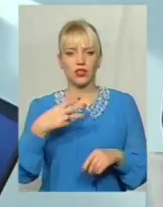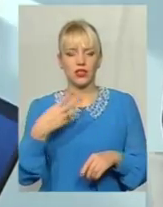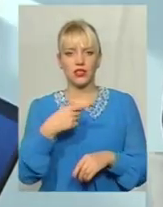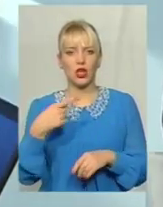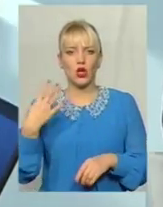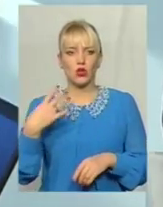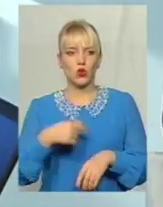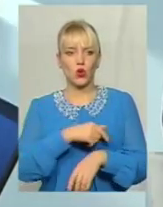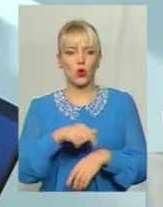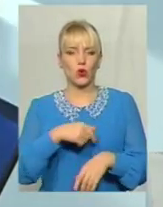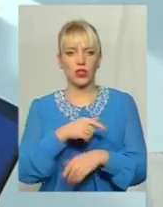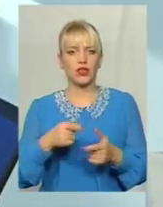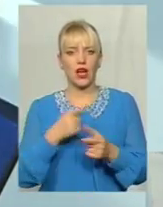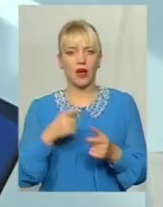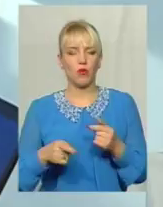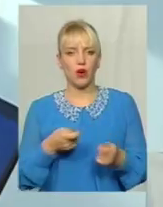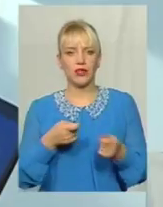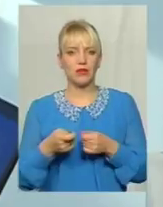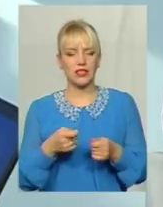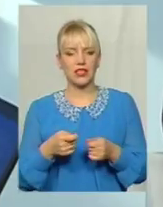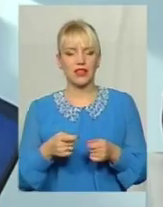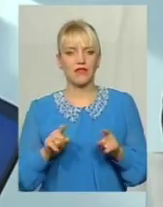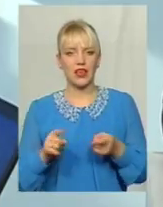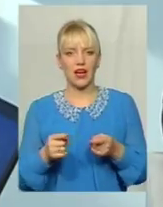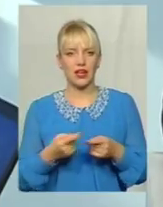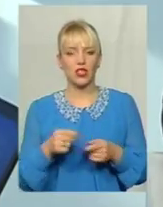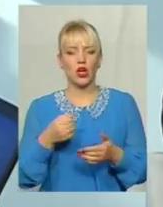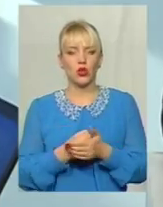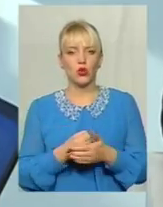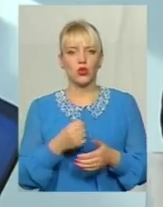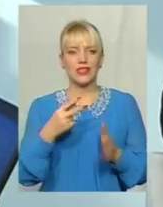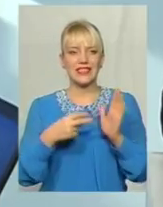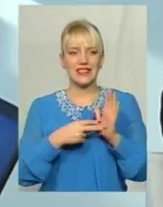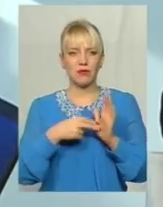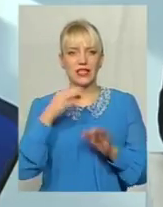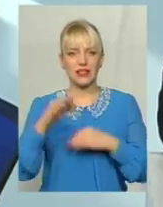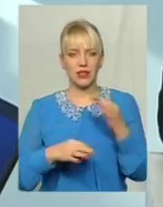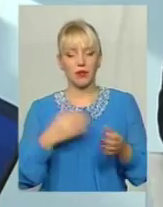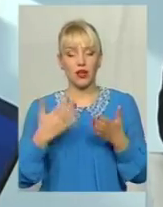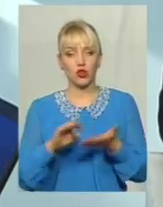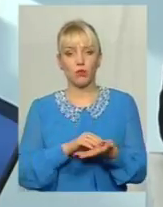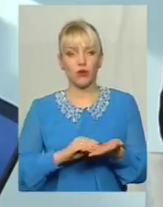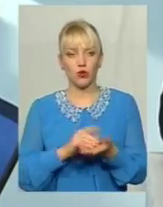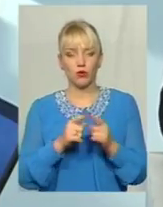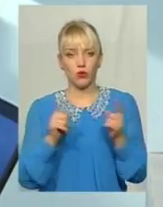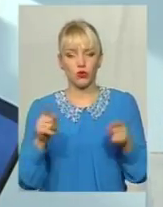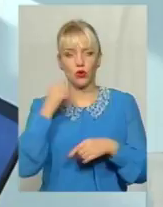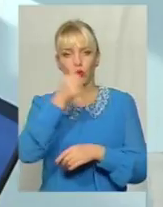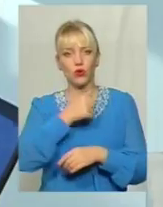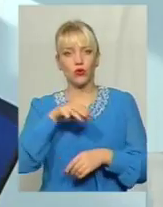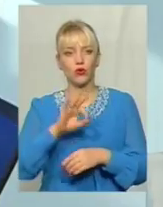годин або адміністративний арешт на строк до 7 діб Якщо це повторно протягом року,